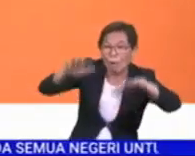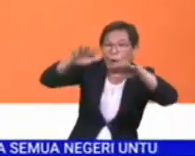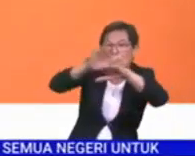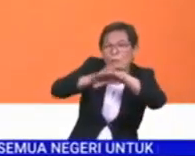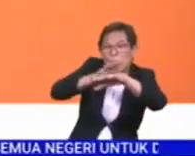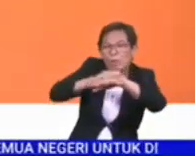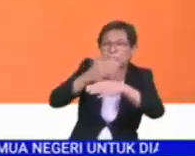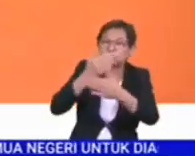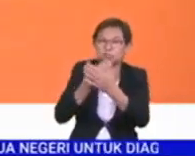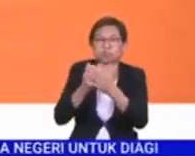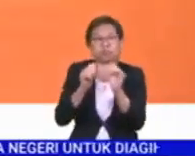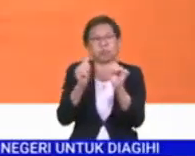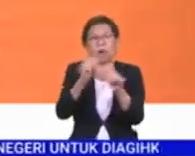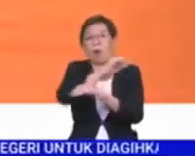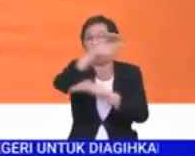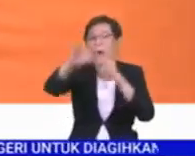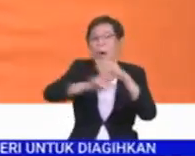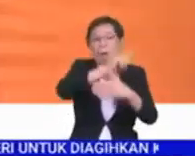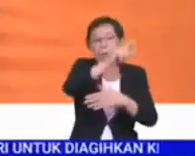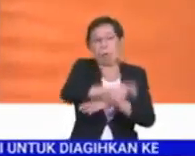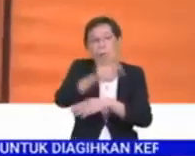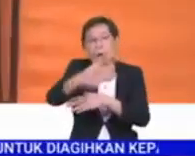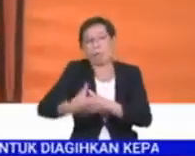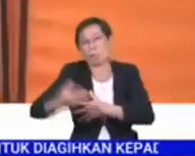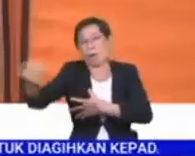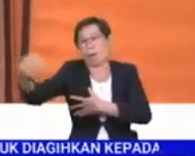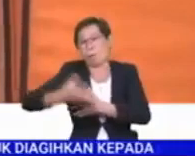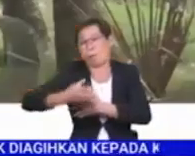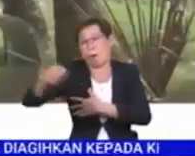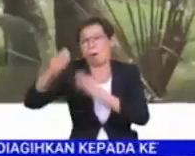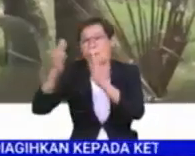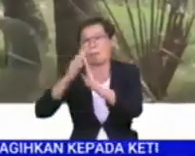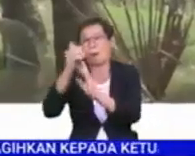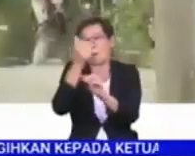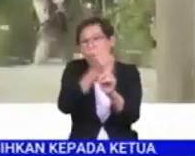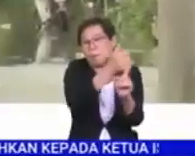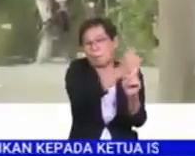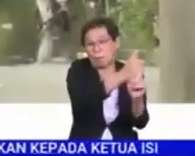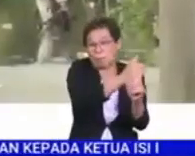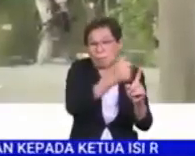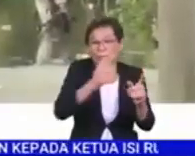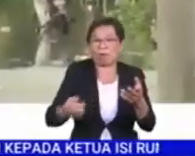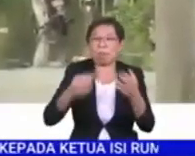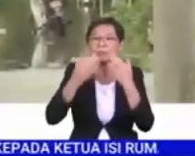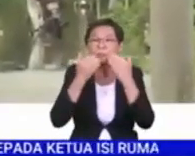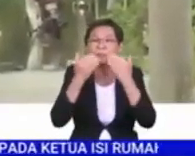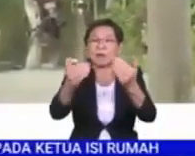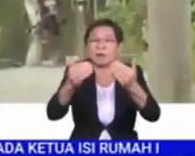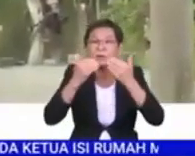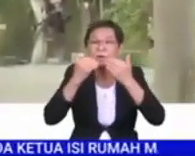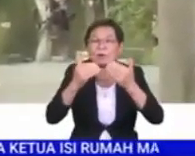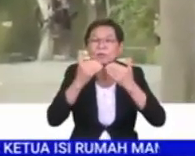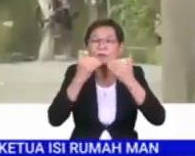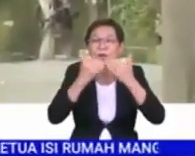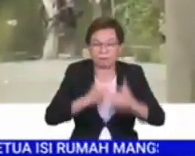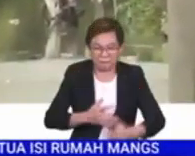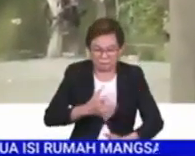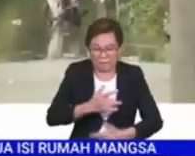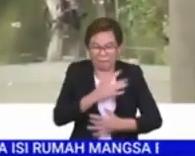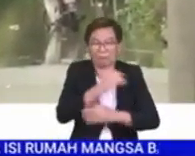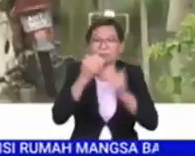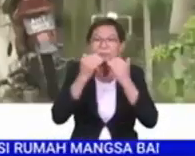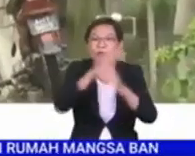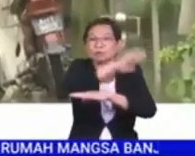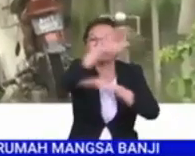beransur baik dan semua mangsa telah kembali ke rumah masing-masing. Beliau turut merakamkan penghargaan dan terima kasih kepada